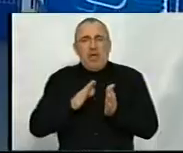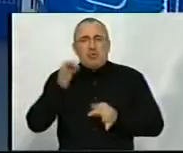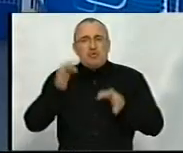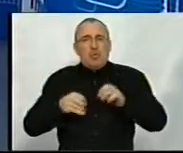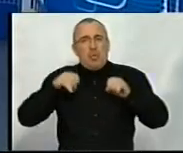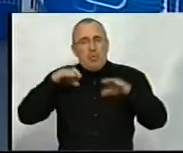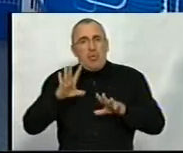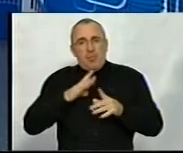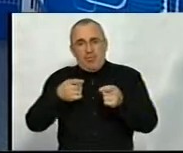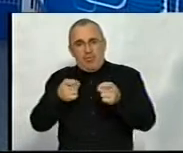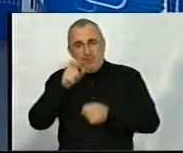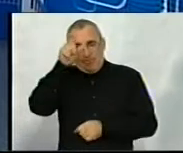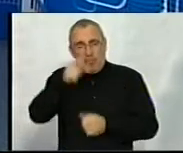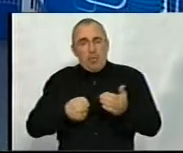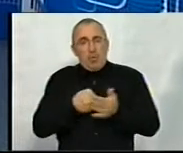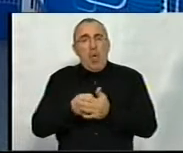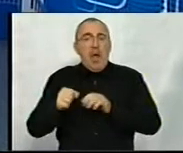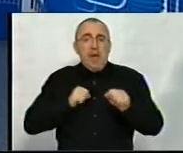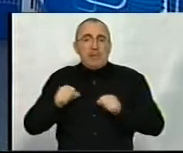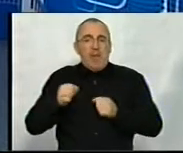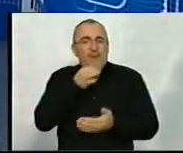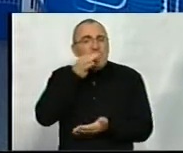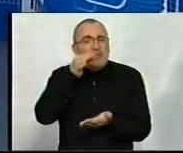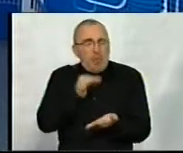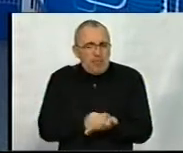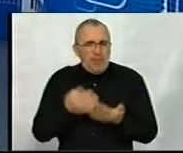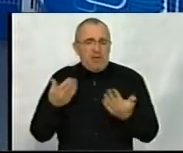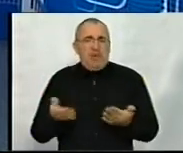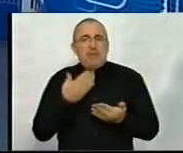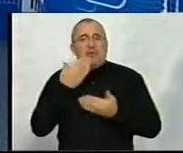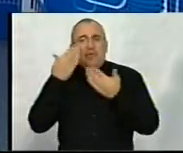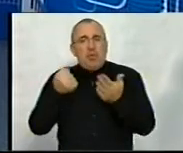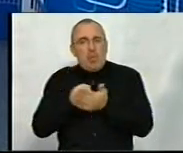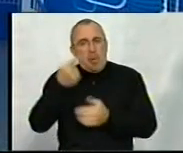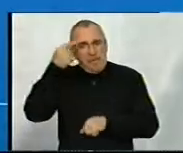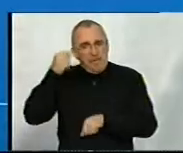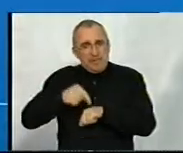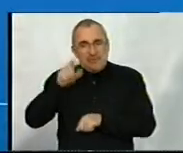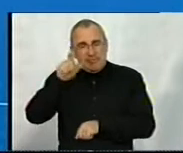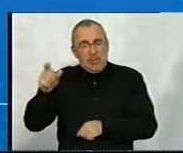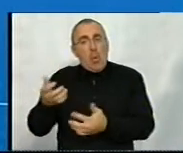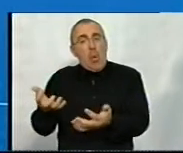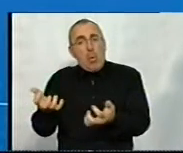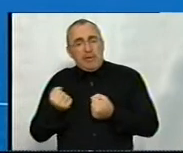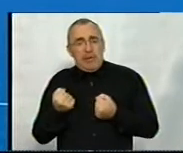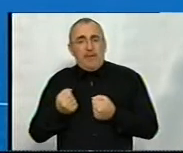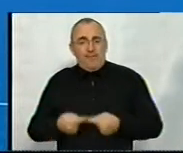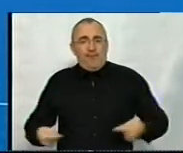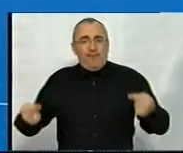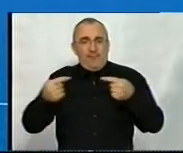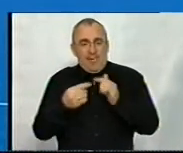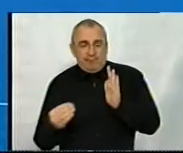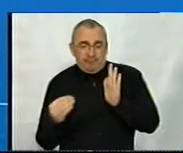чи притягался кривник до адміністративной ответственности. Звертаемося до психологов для того, чтобы отримать висновок